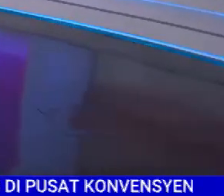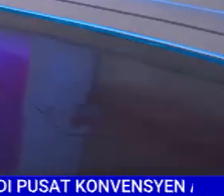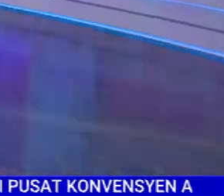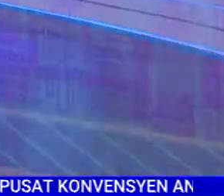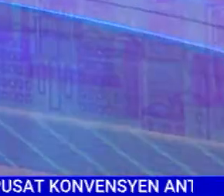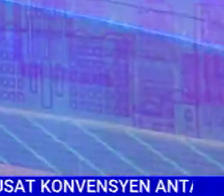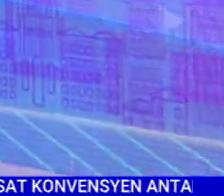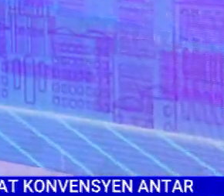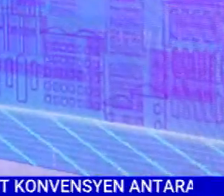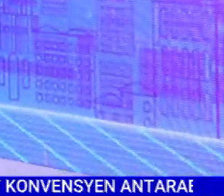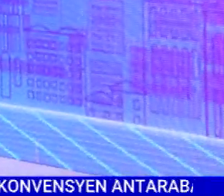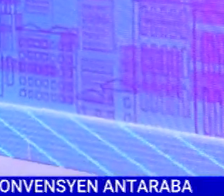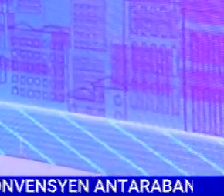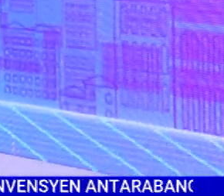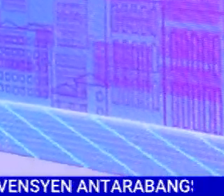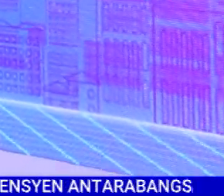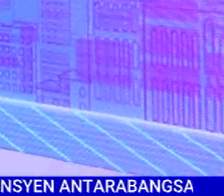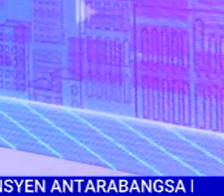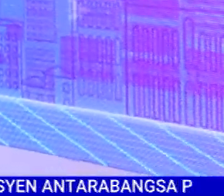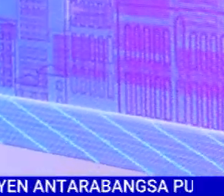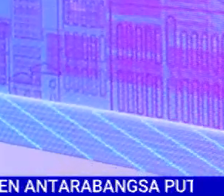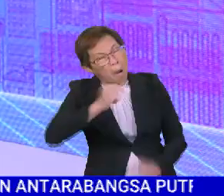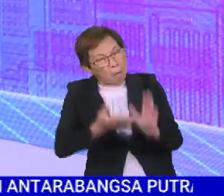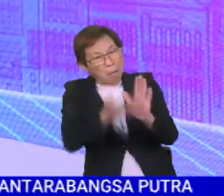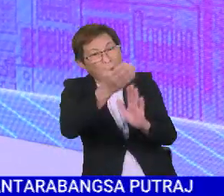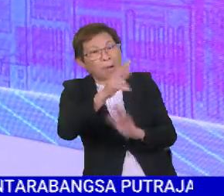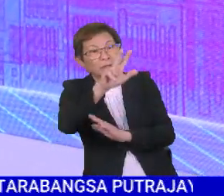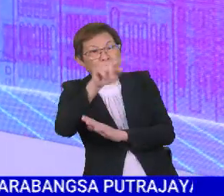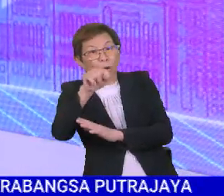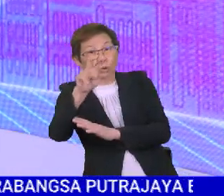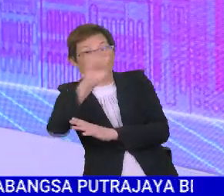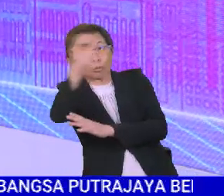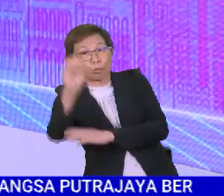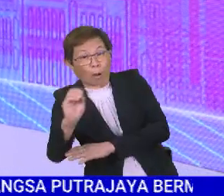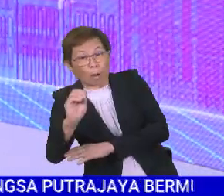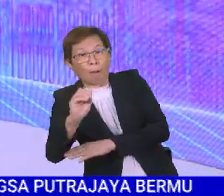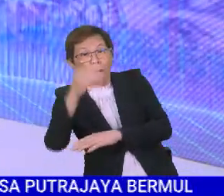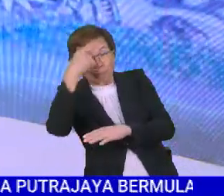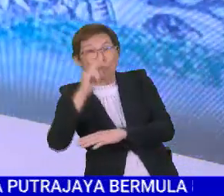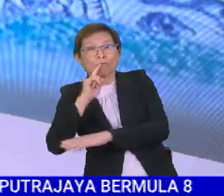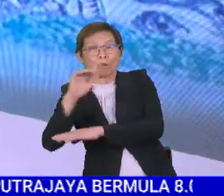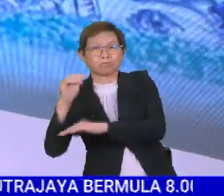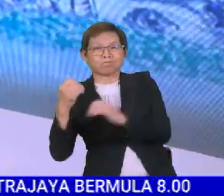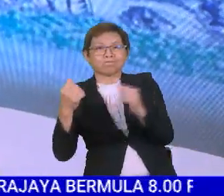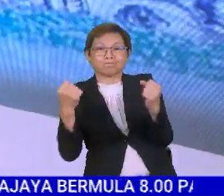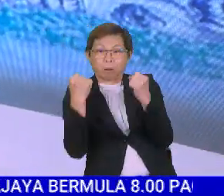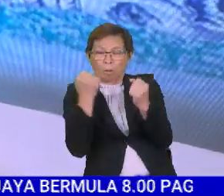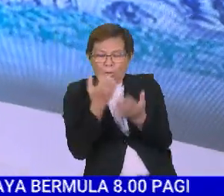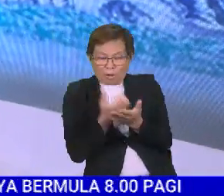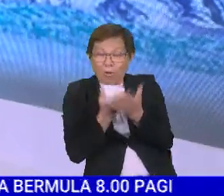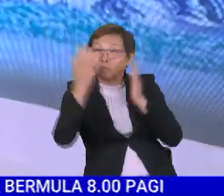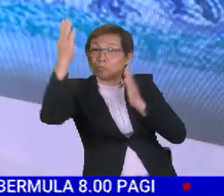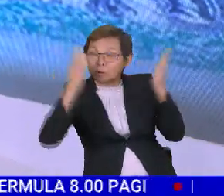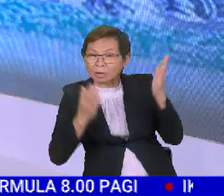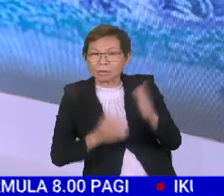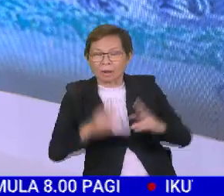Kadar dasar semalaman OPR yang dijangka dinaikkan sehingga 3.25% bagi menjamin kestabilan ekonomi negara.